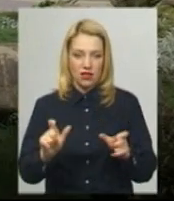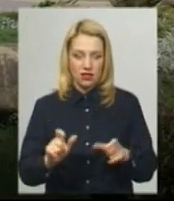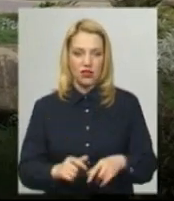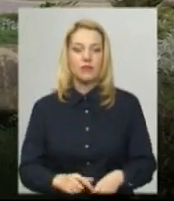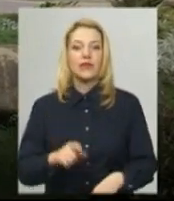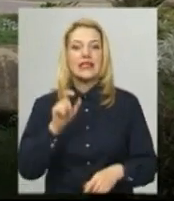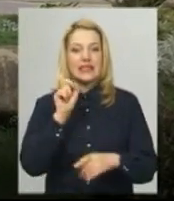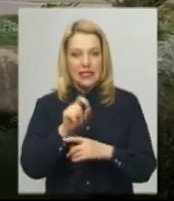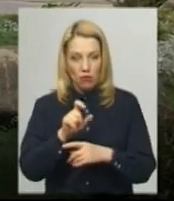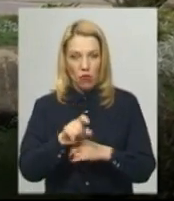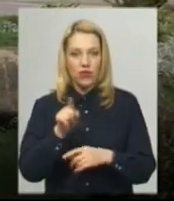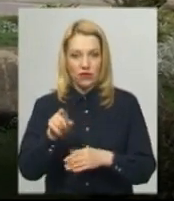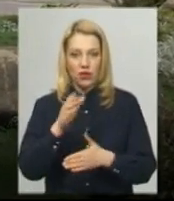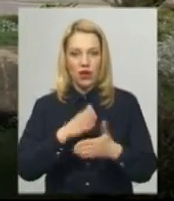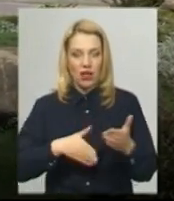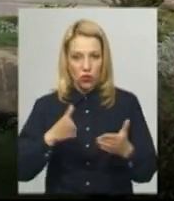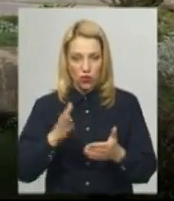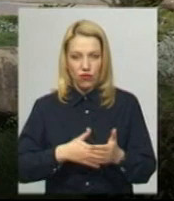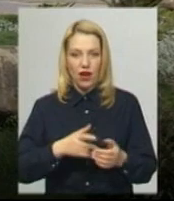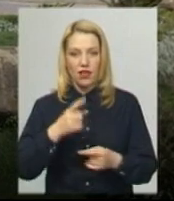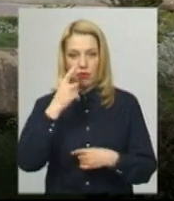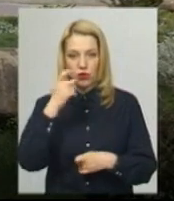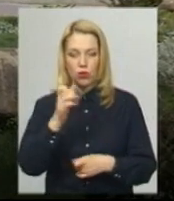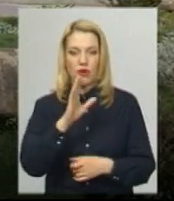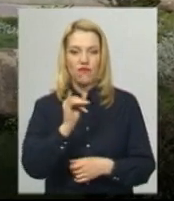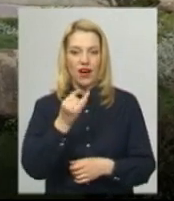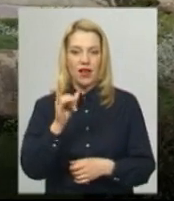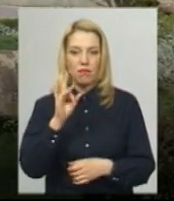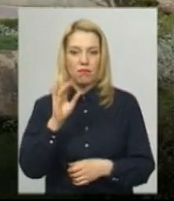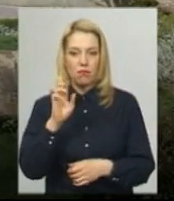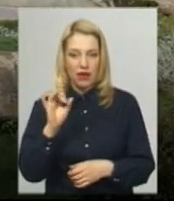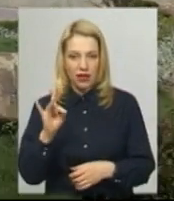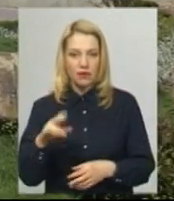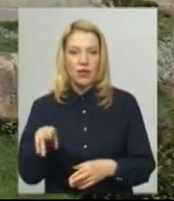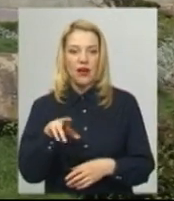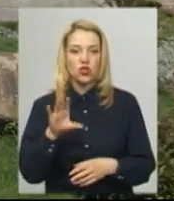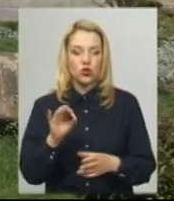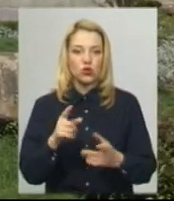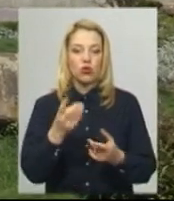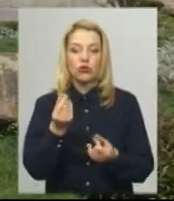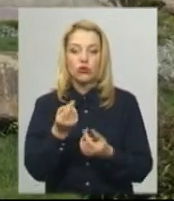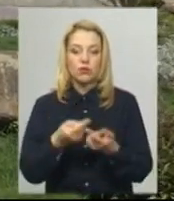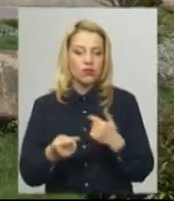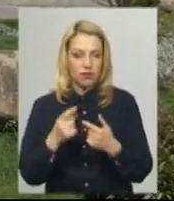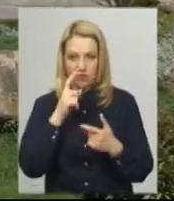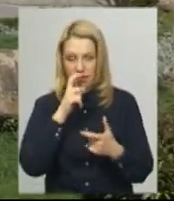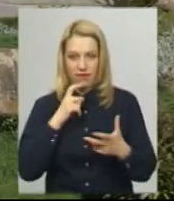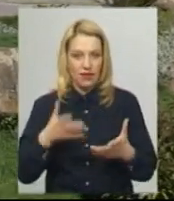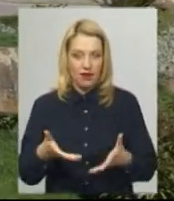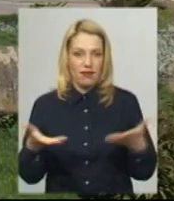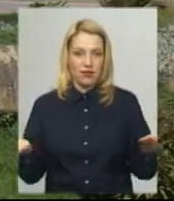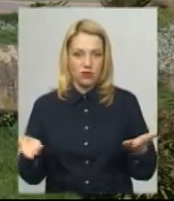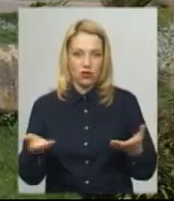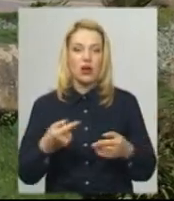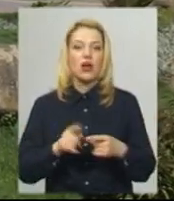про що вони повідомили у Вайбері. Про те, що до повернення коштів було неясно, оскільки повідомили, що